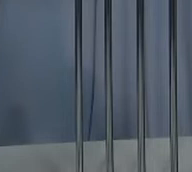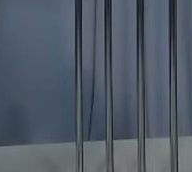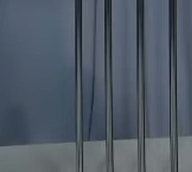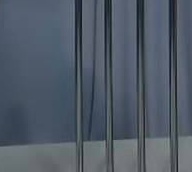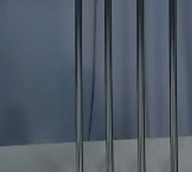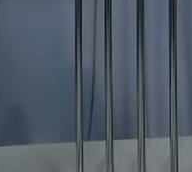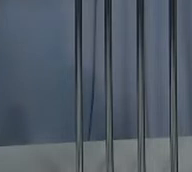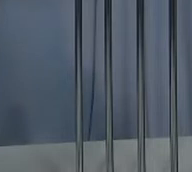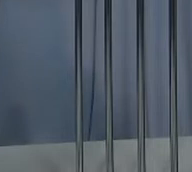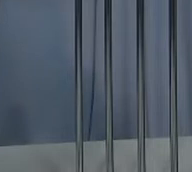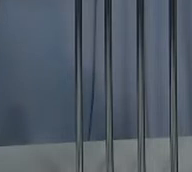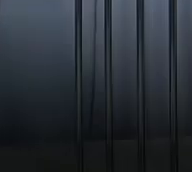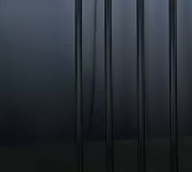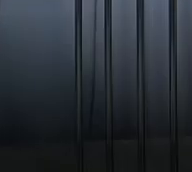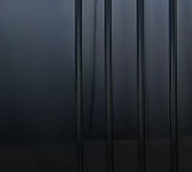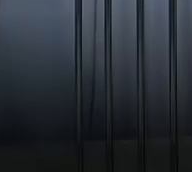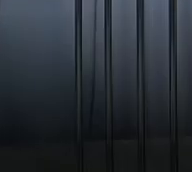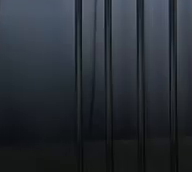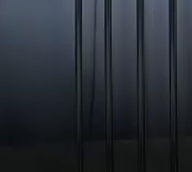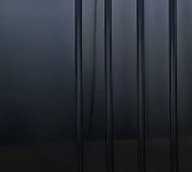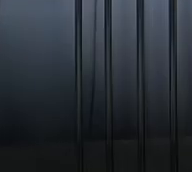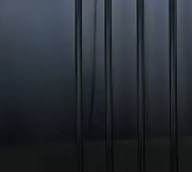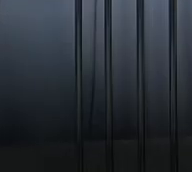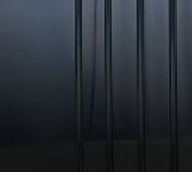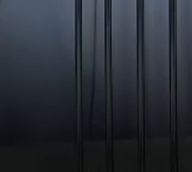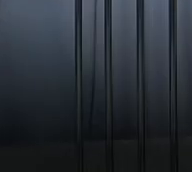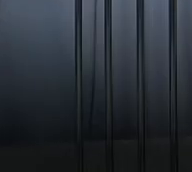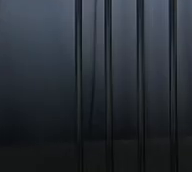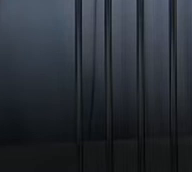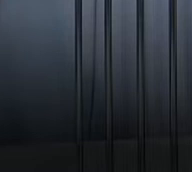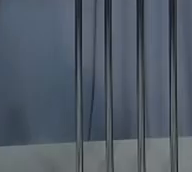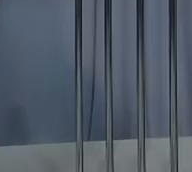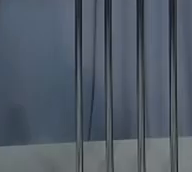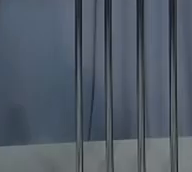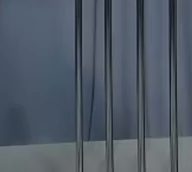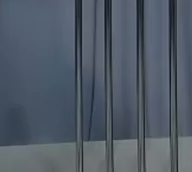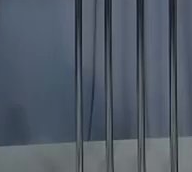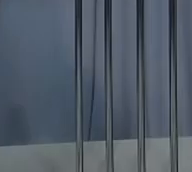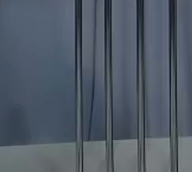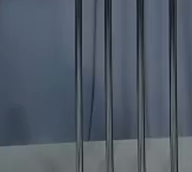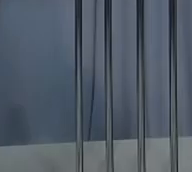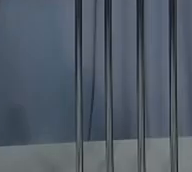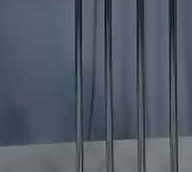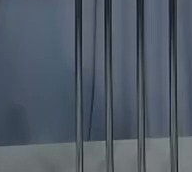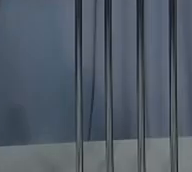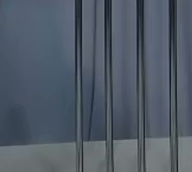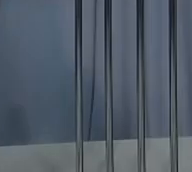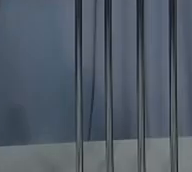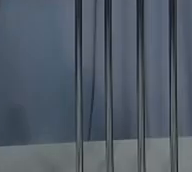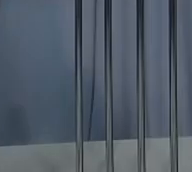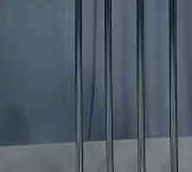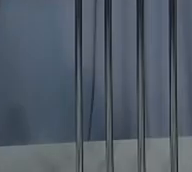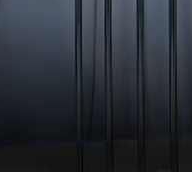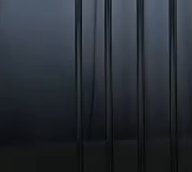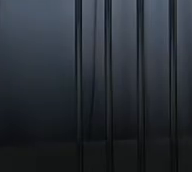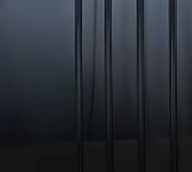Дев'ятнадцята на годиннику. Ви дивитесь новини. У студії для вас працює Марта Янко, сурдопереклад Олена Чернишова. Далі